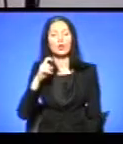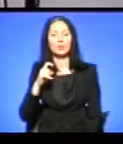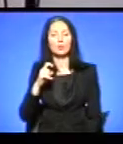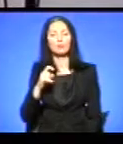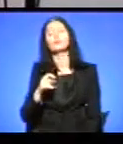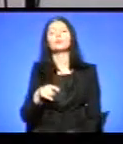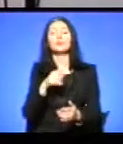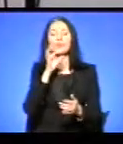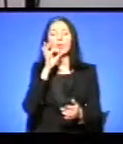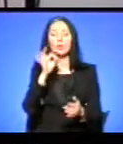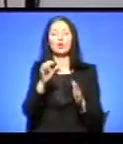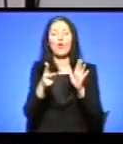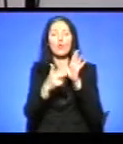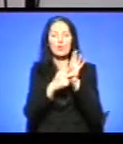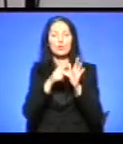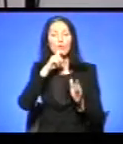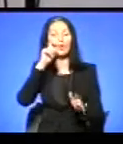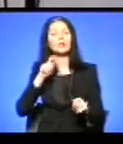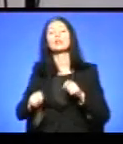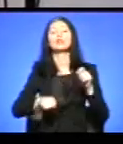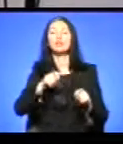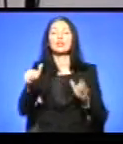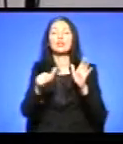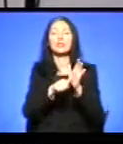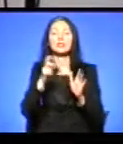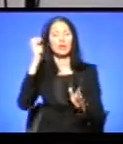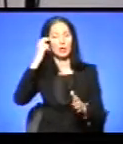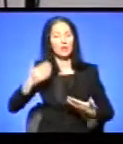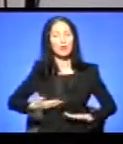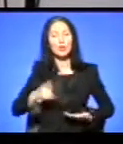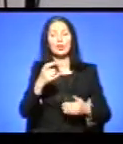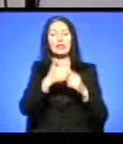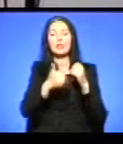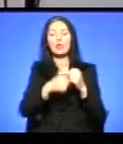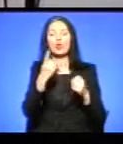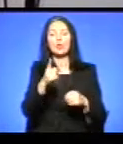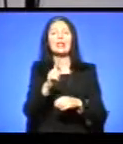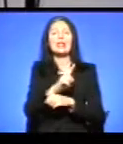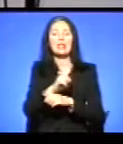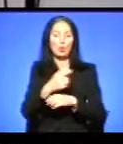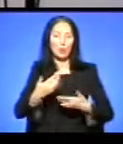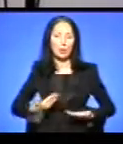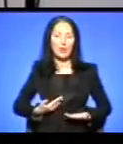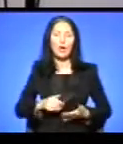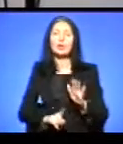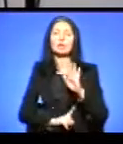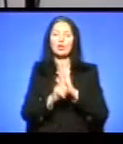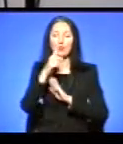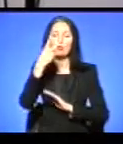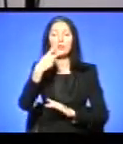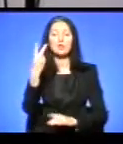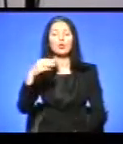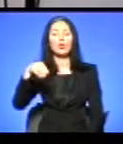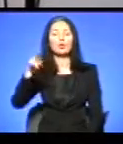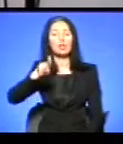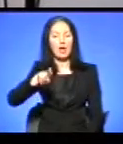Зазначу, вісім українських велосипедистів шестерої з Києва, один із Херсона та один із Тернополя. Стартували 22 травня